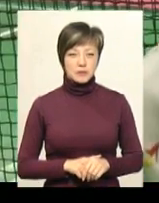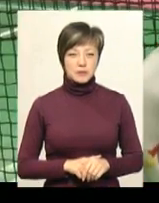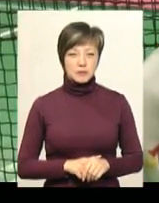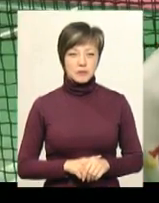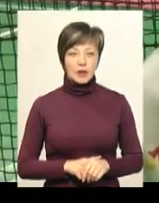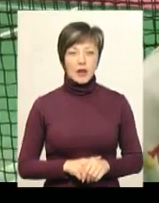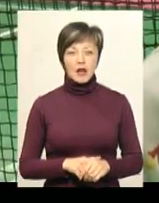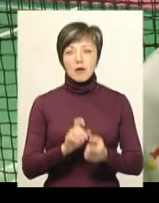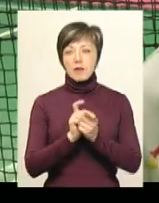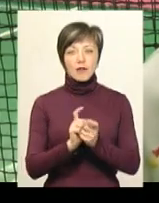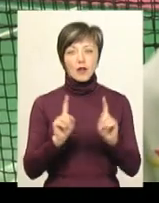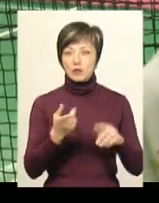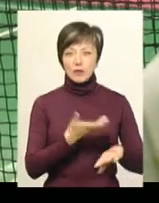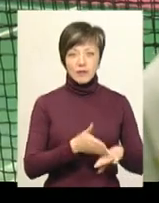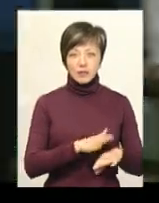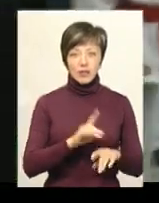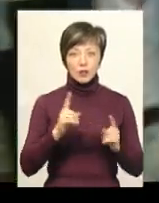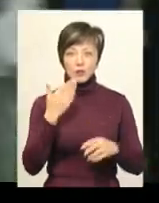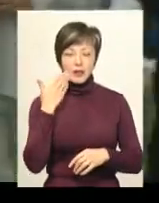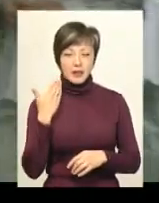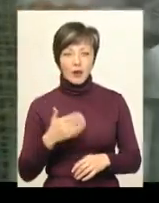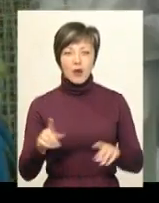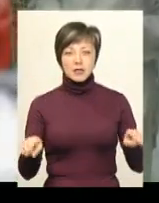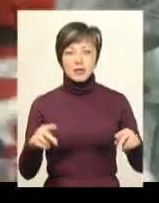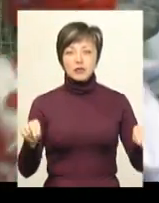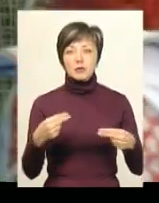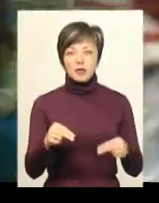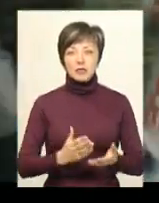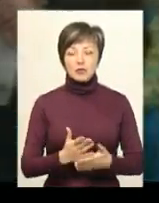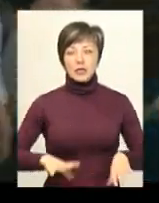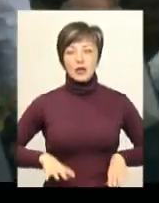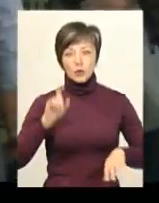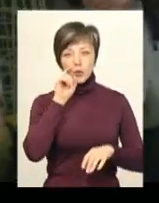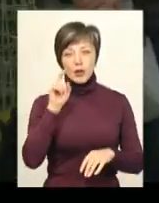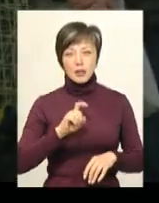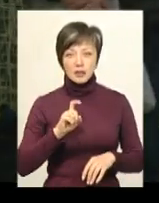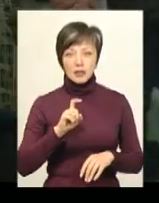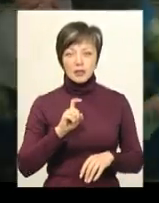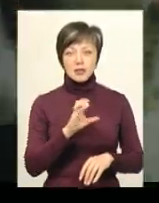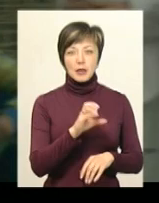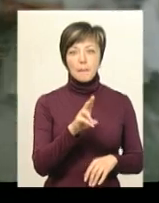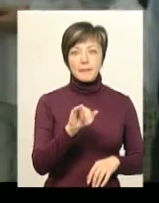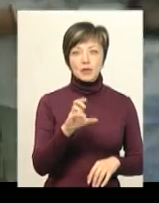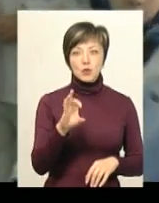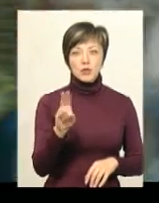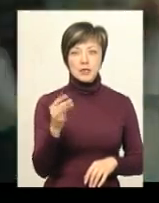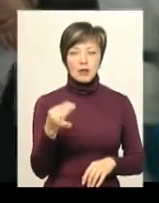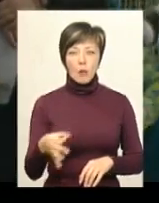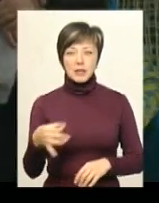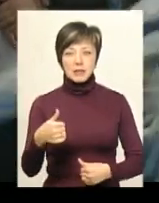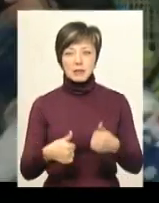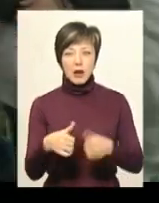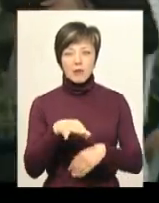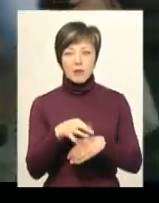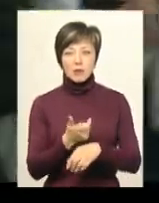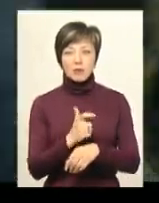«Бій був не дуже важкий і не дуже легкий». Організатор чемпіонату, заслужений тренер України Схифондо ВТ Сергій Пісоцький каже, обласні змагання